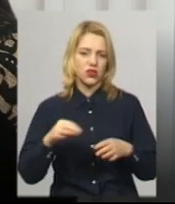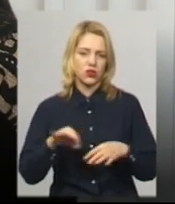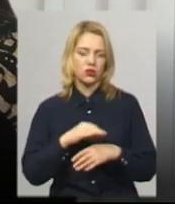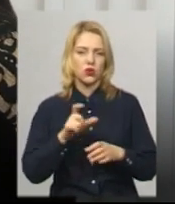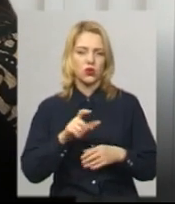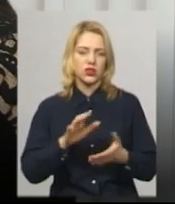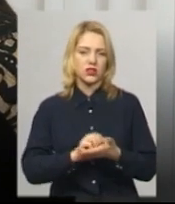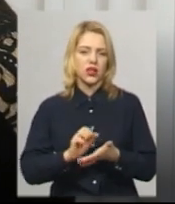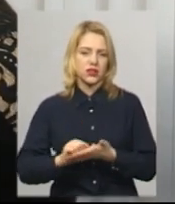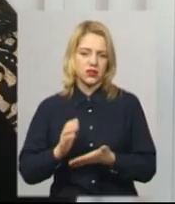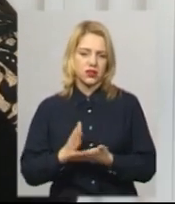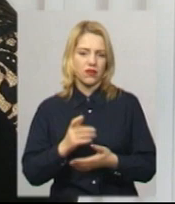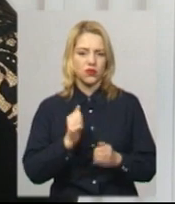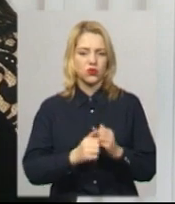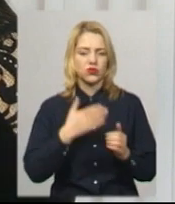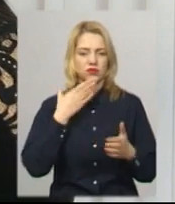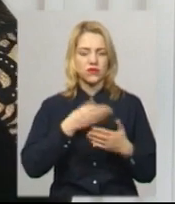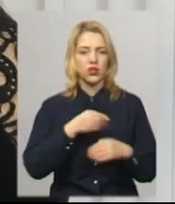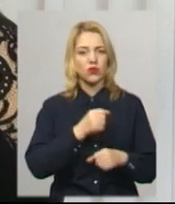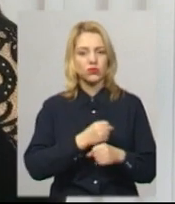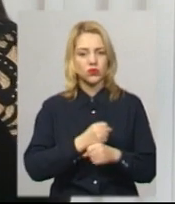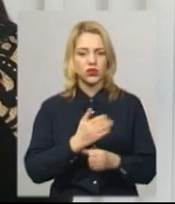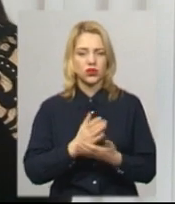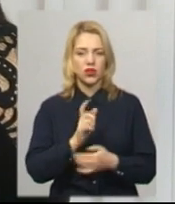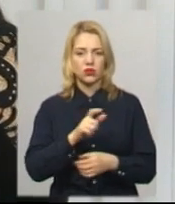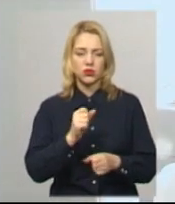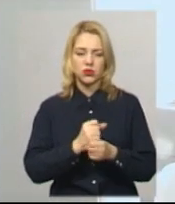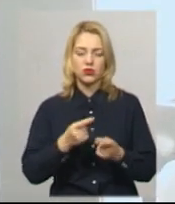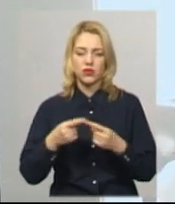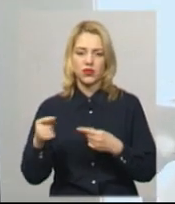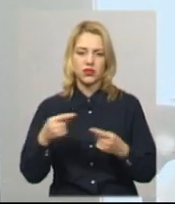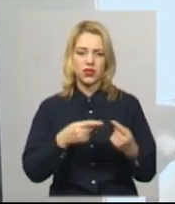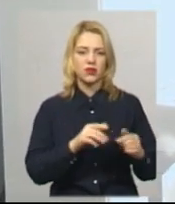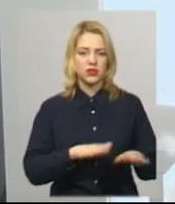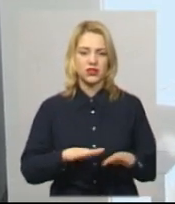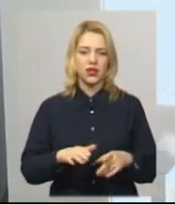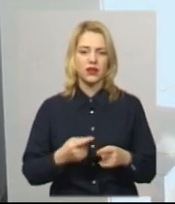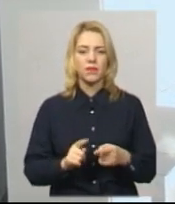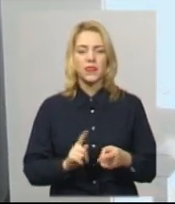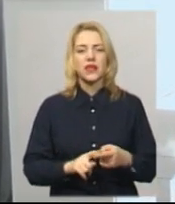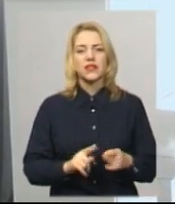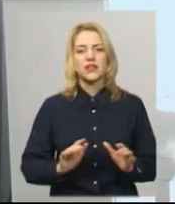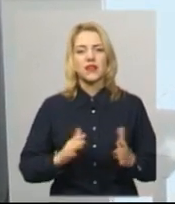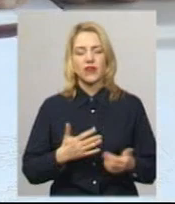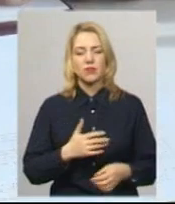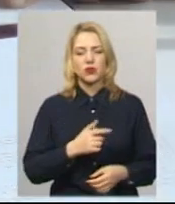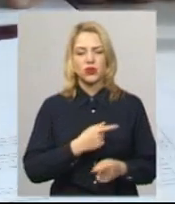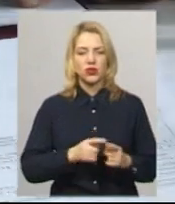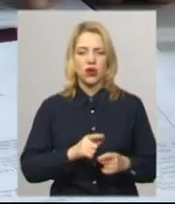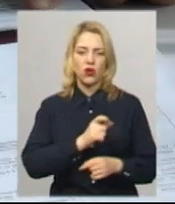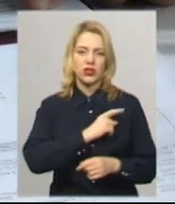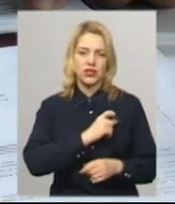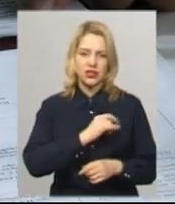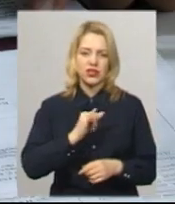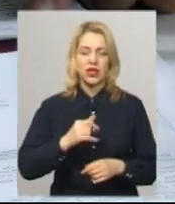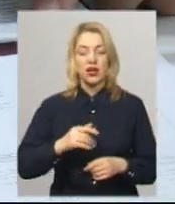дуже зайняті, в кожного своя робота, люди працюють в різних містах. Це і випадок одеситів Артема і Анастасії. Чоловік військовий